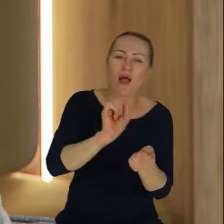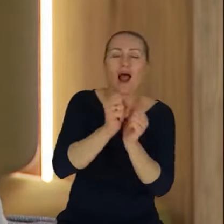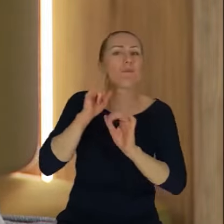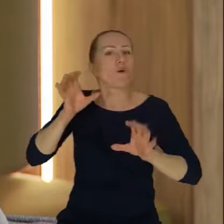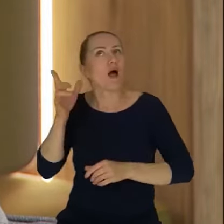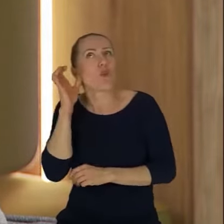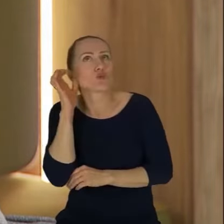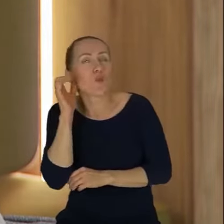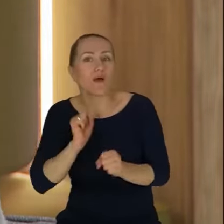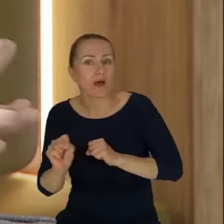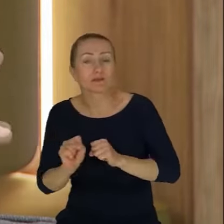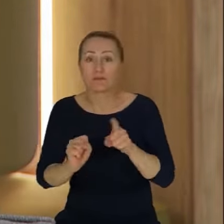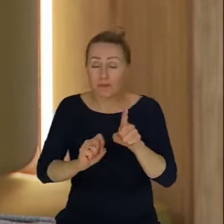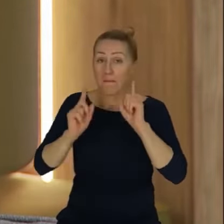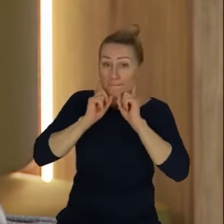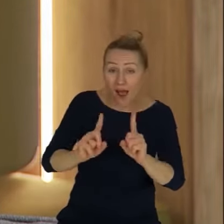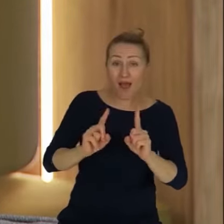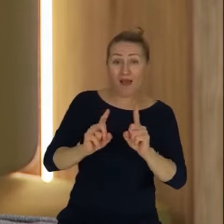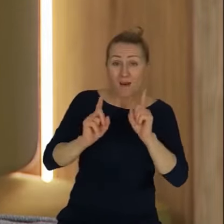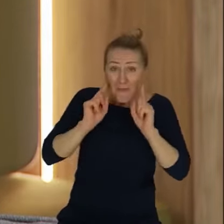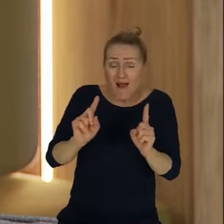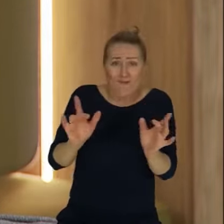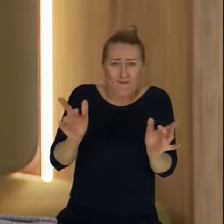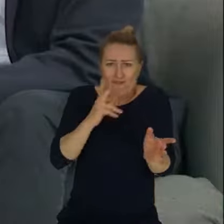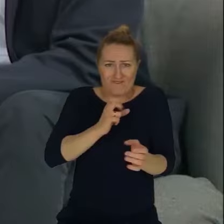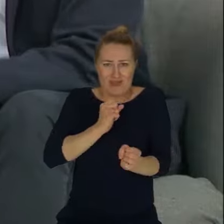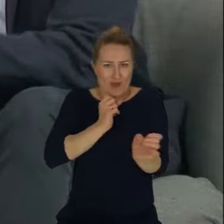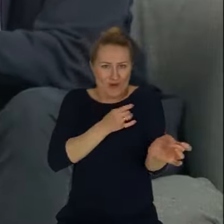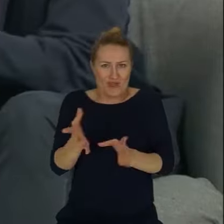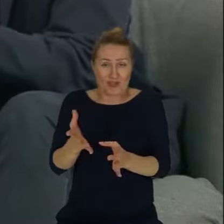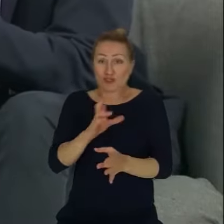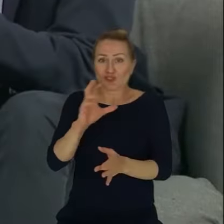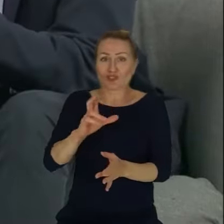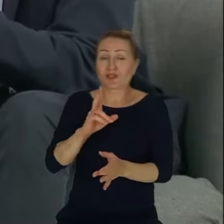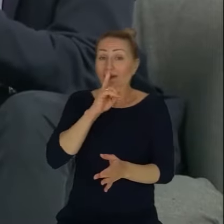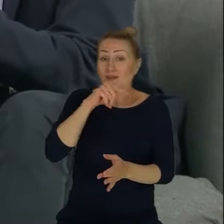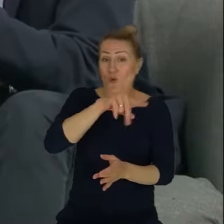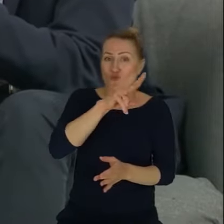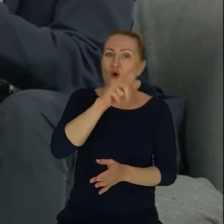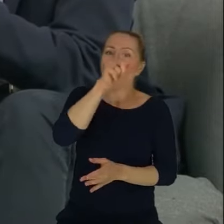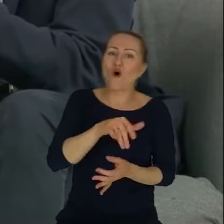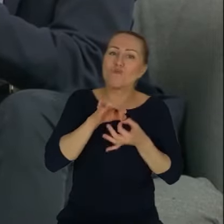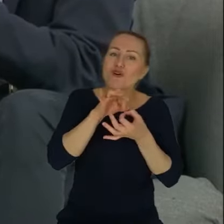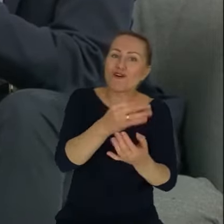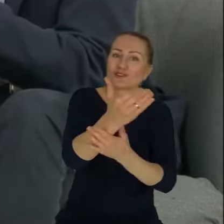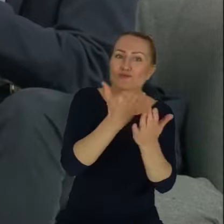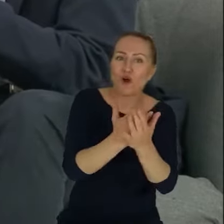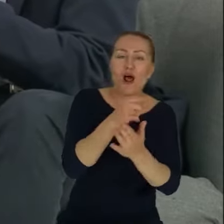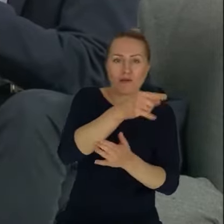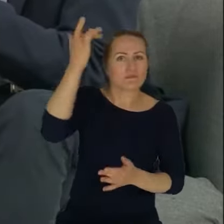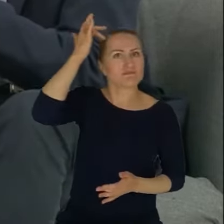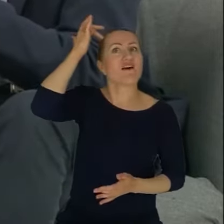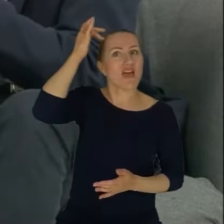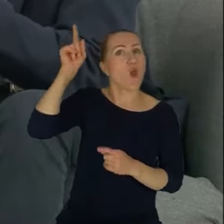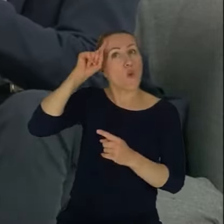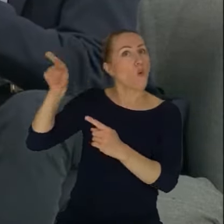naprawdę od razu widać, czy ten ktoś, kto prowadził ten program, tę rozmowę, czy on wie, że tam pani Karolina jest. Czy czuje to, prawda?